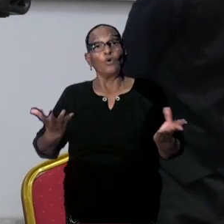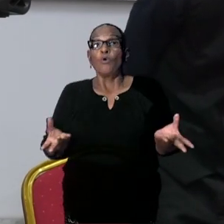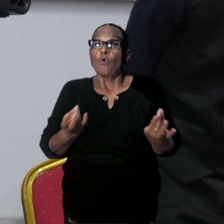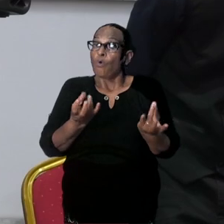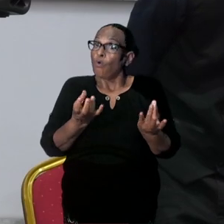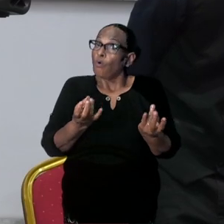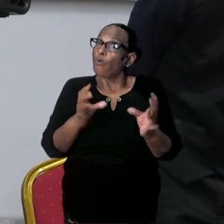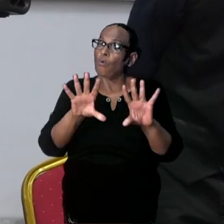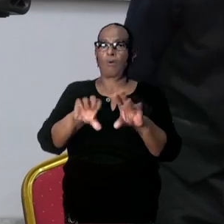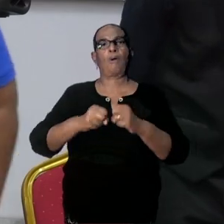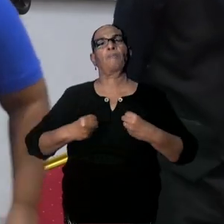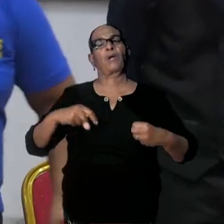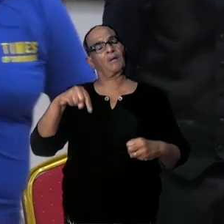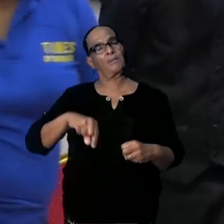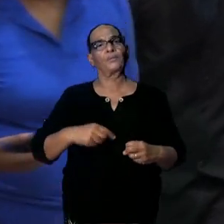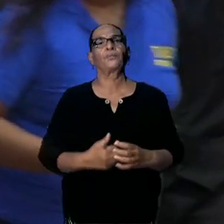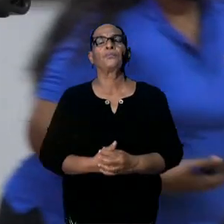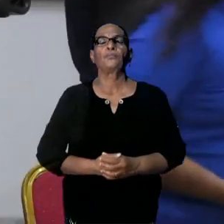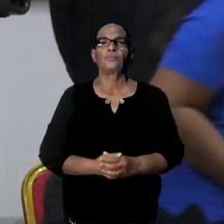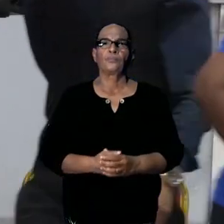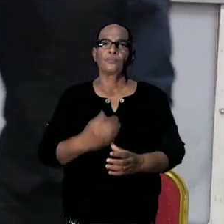dit keer anders aangepakt worden? Dank u.